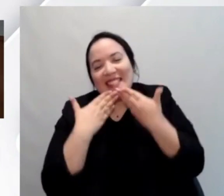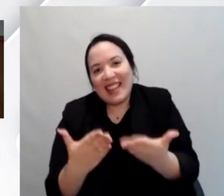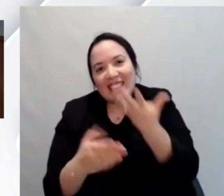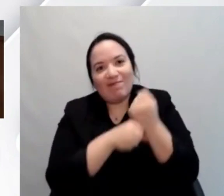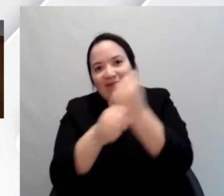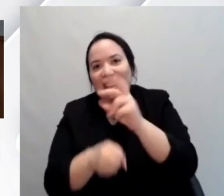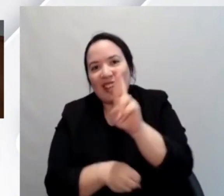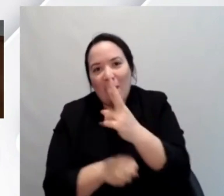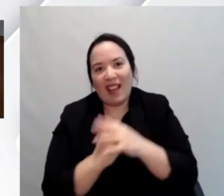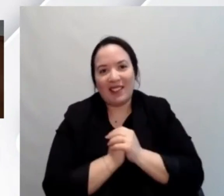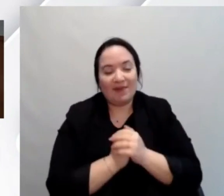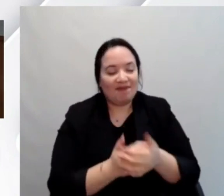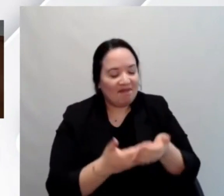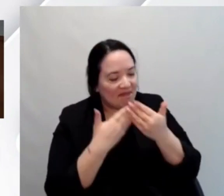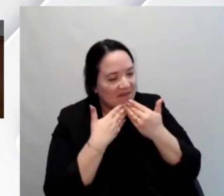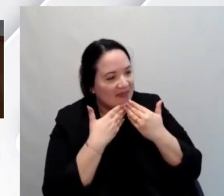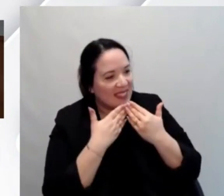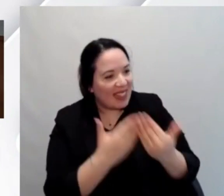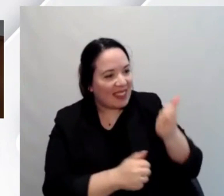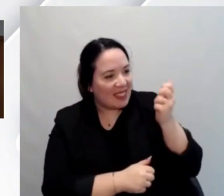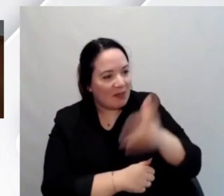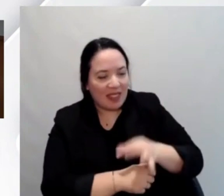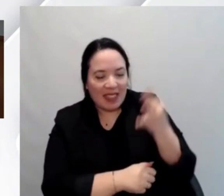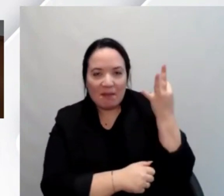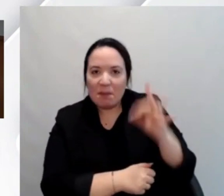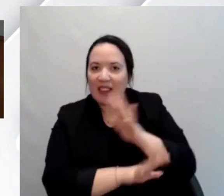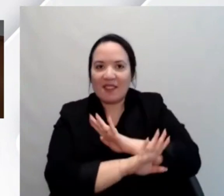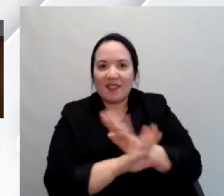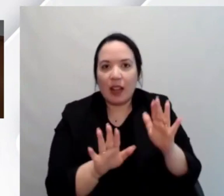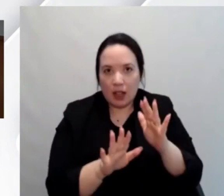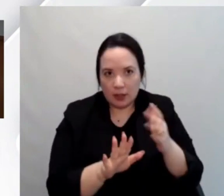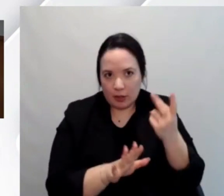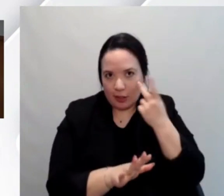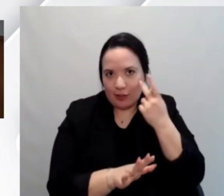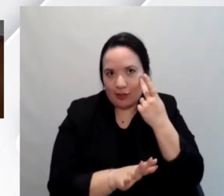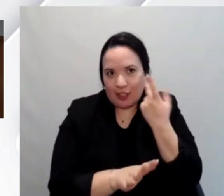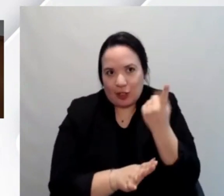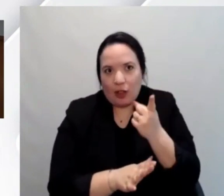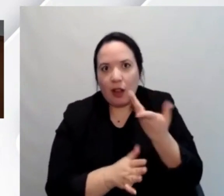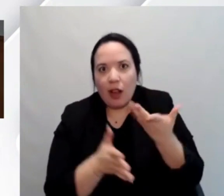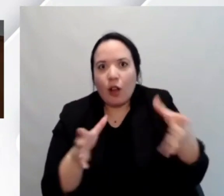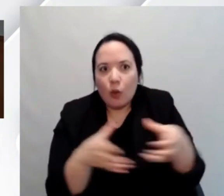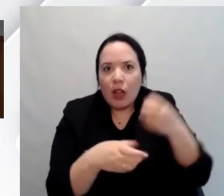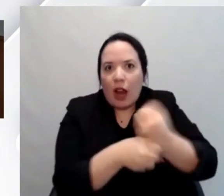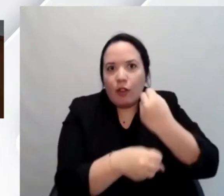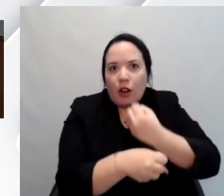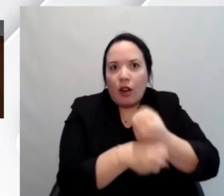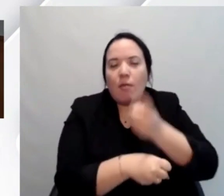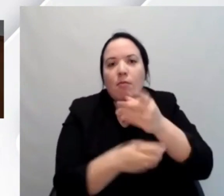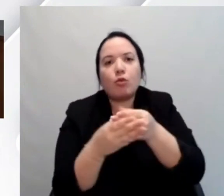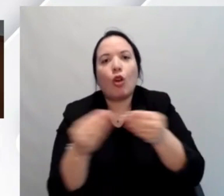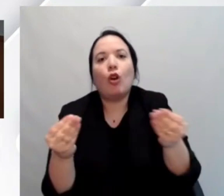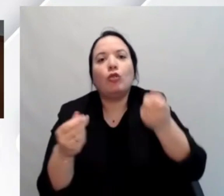perfetto, hai dato degli ottimi spunti. Hai fatto soprattutto notare il concetto che è un prodotto open, c'è una comunità che lavora per migliorare l